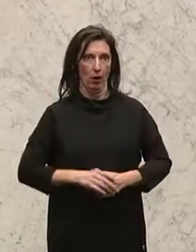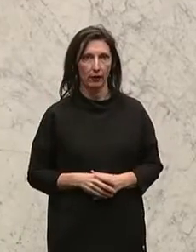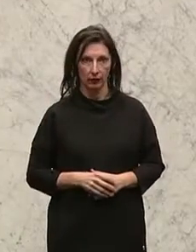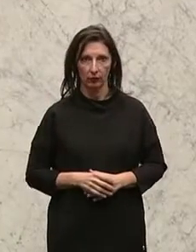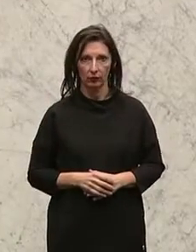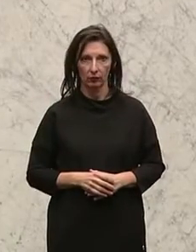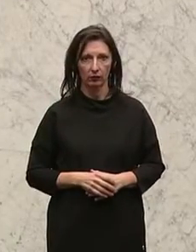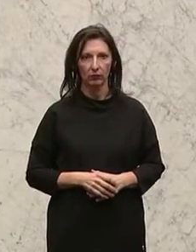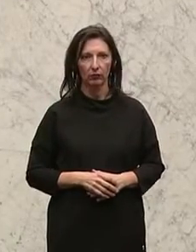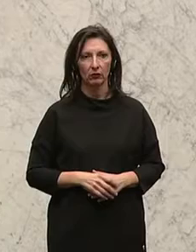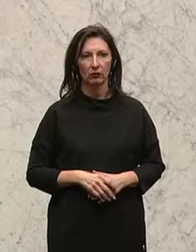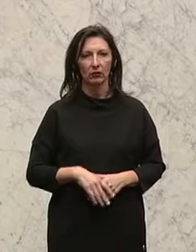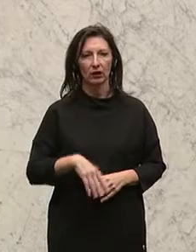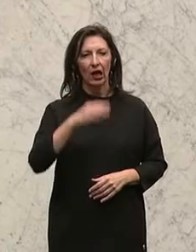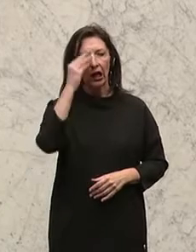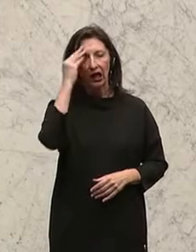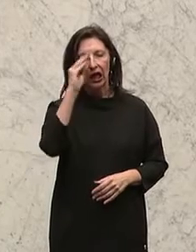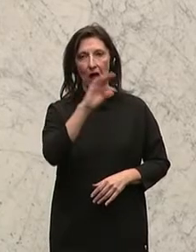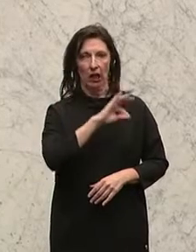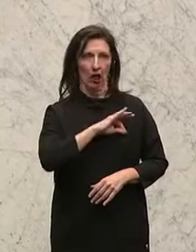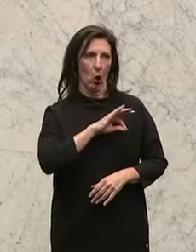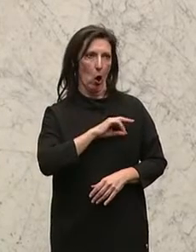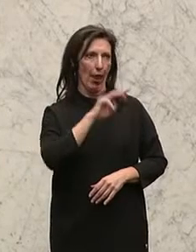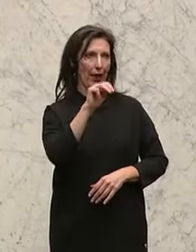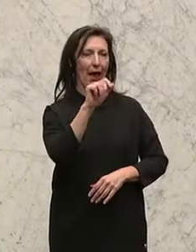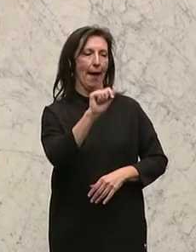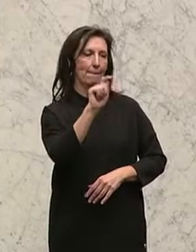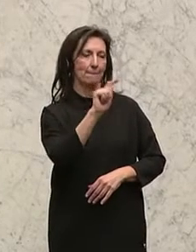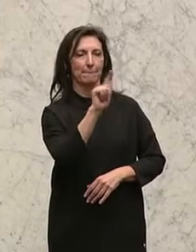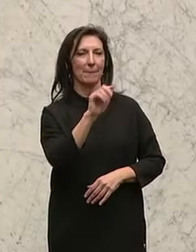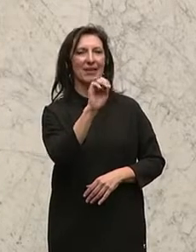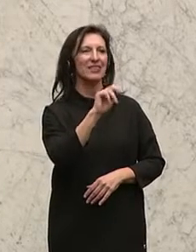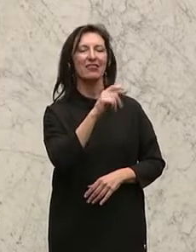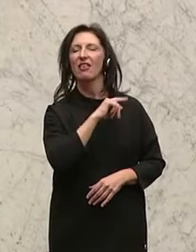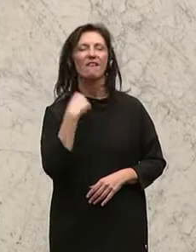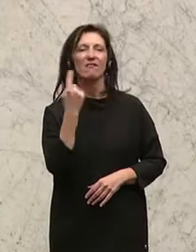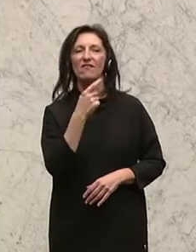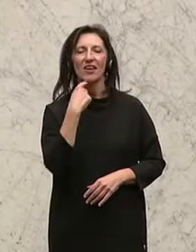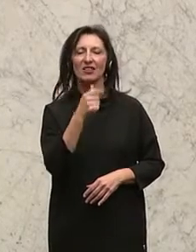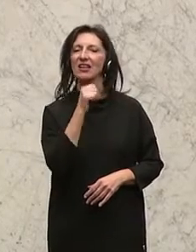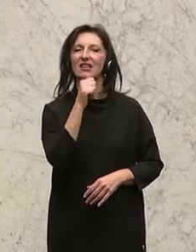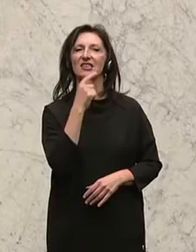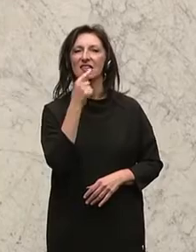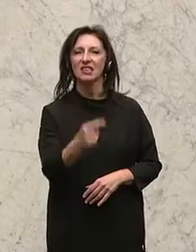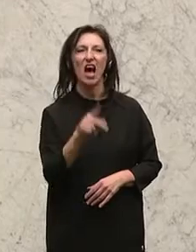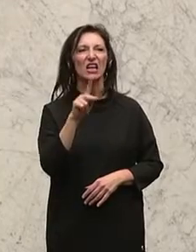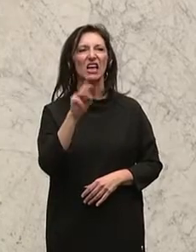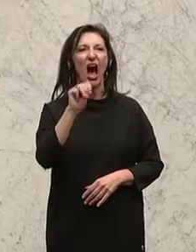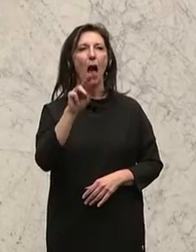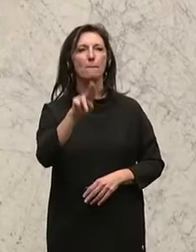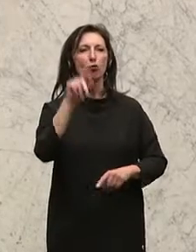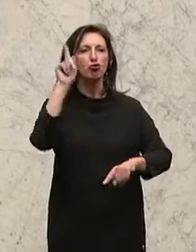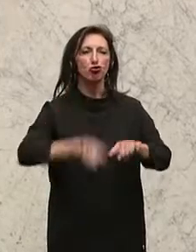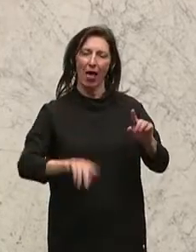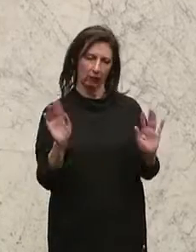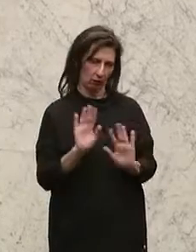das schätzt der Kollege Matzenetter, wir reden nicht die KMU schlecht, wir reden die Bedingungen für die KMU schlecht.